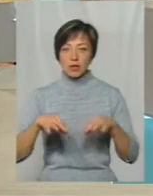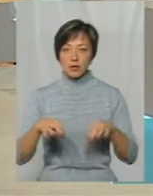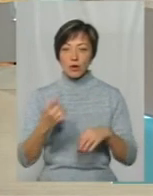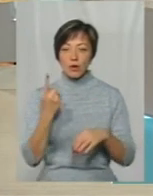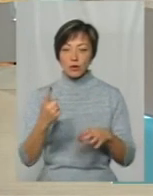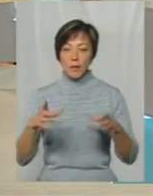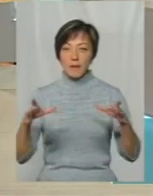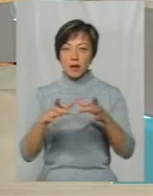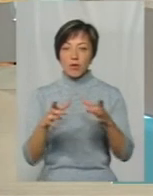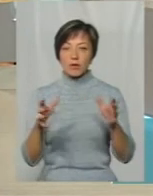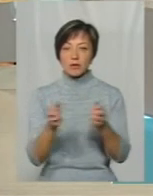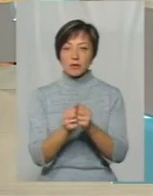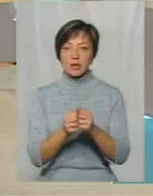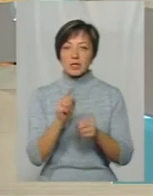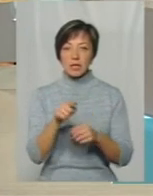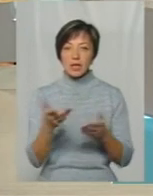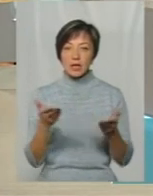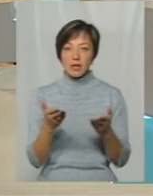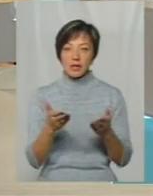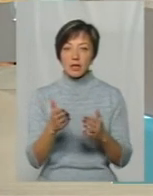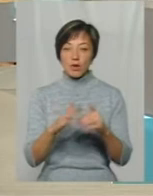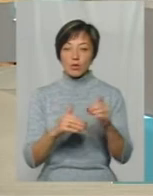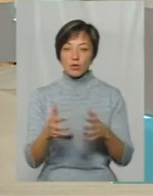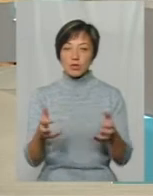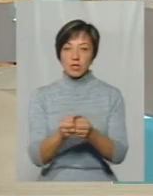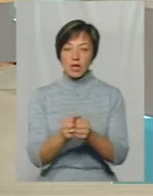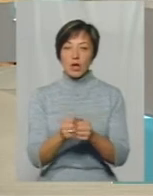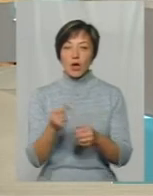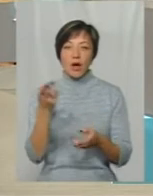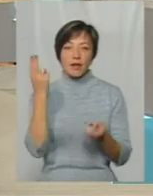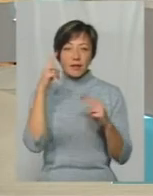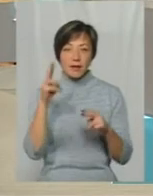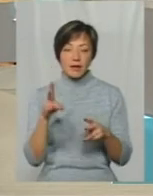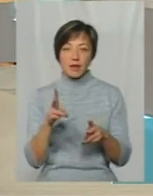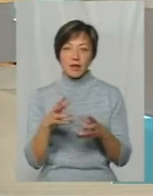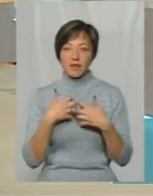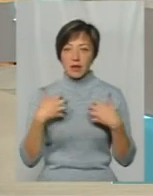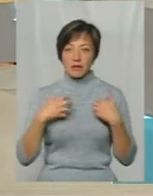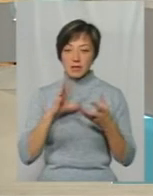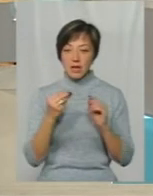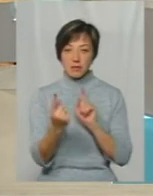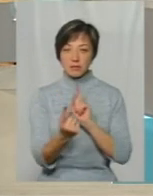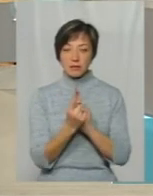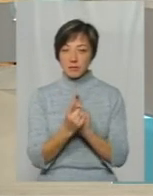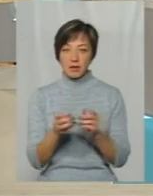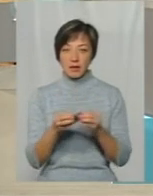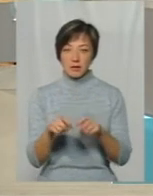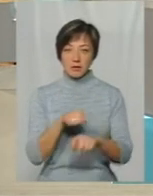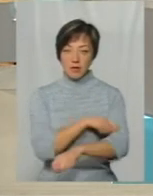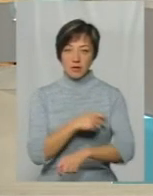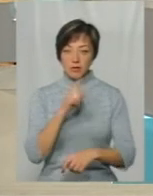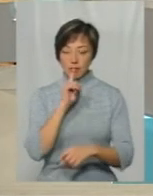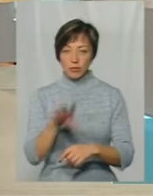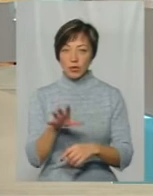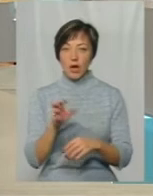петльою взяти можна собак лише тих, які більш-менш ручні Що стосується диких тварин, вони взагалі не підійдуть ближче 10 метрів, а